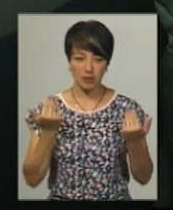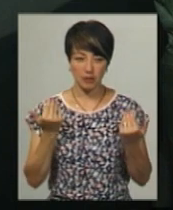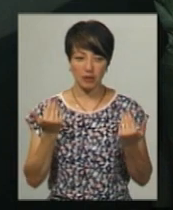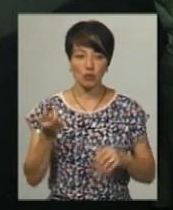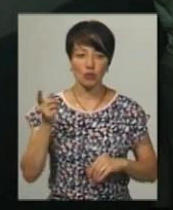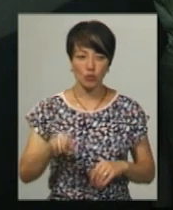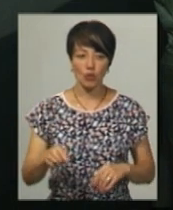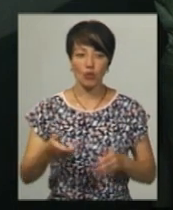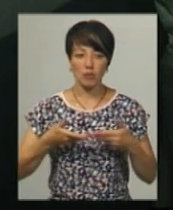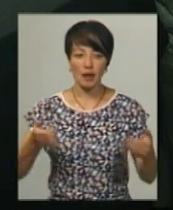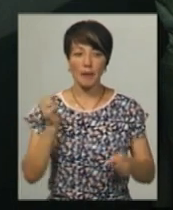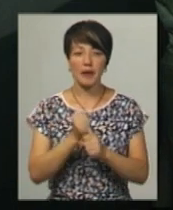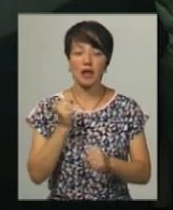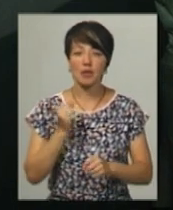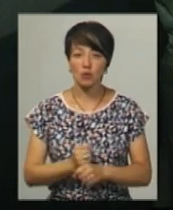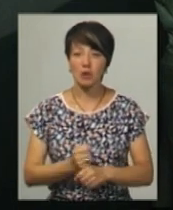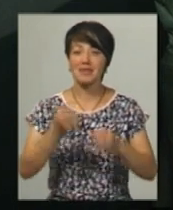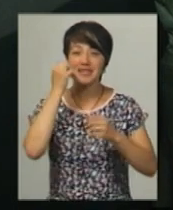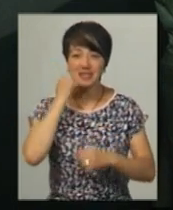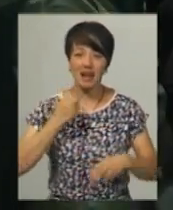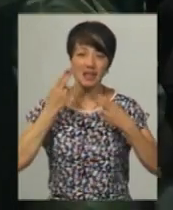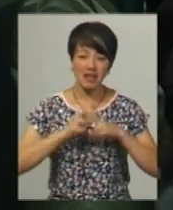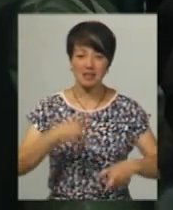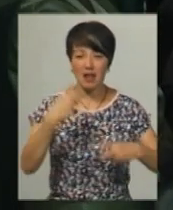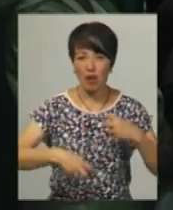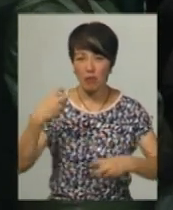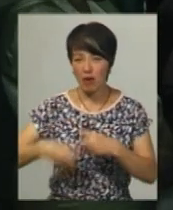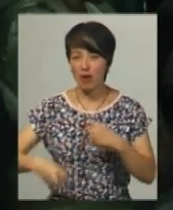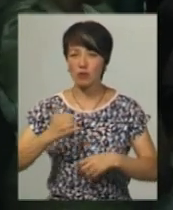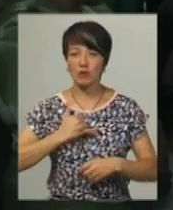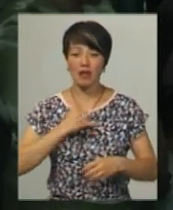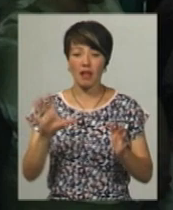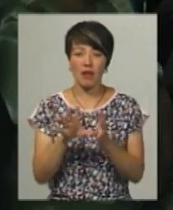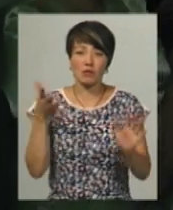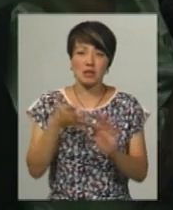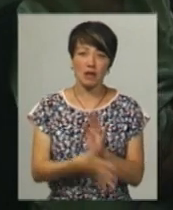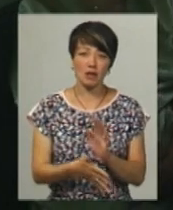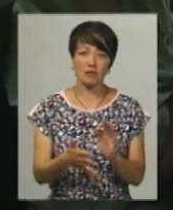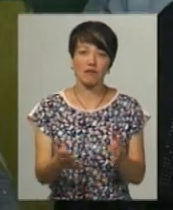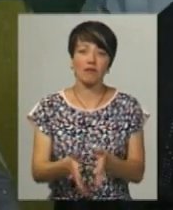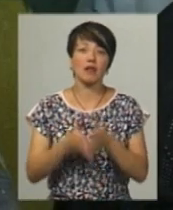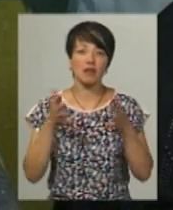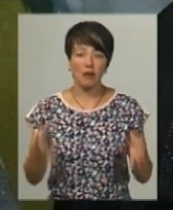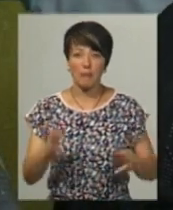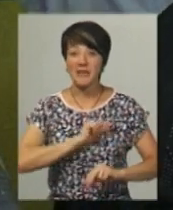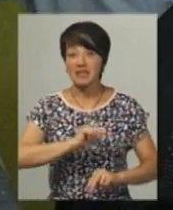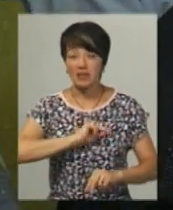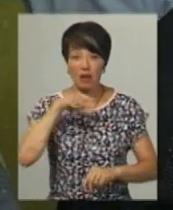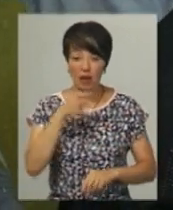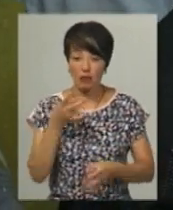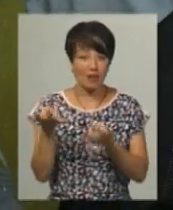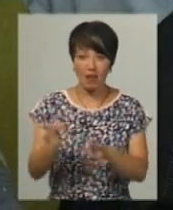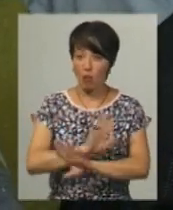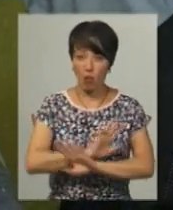Тому ми працюємо на старій техніці, яка ламається. У нас енергозатратність значно висока. Працівники кажуть, не